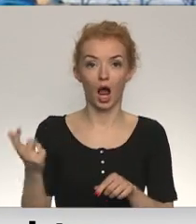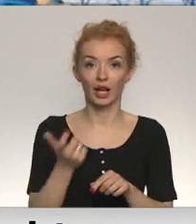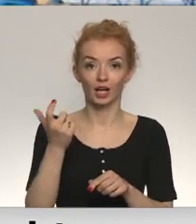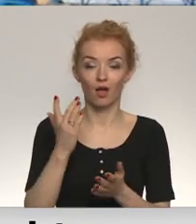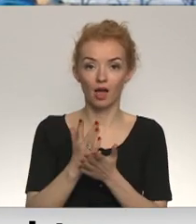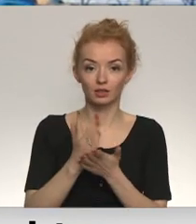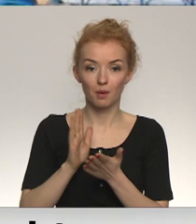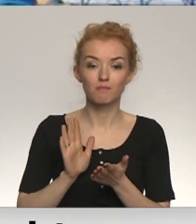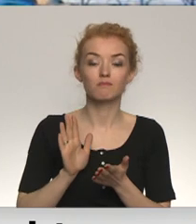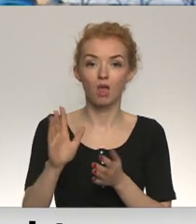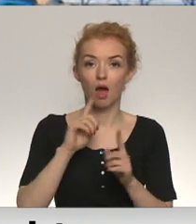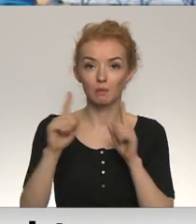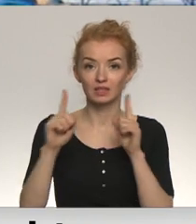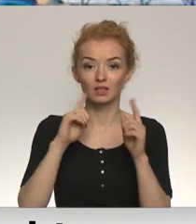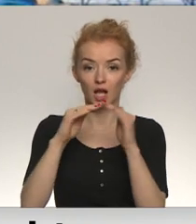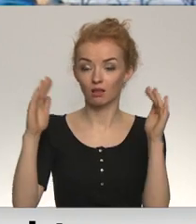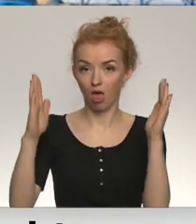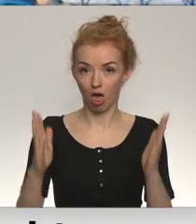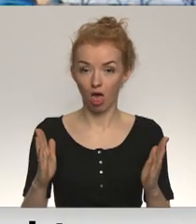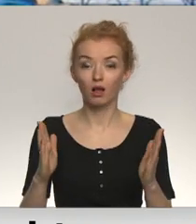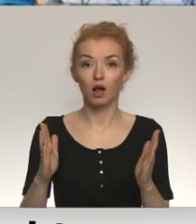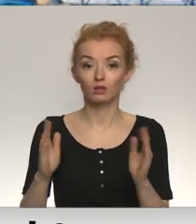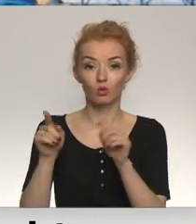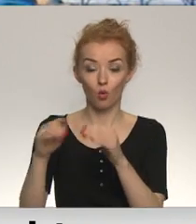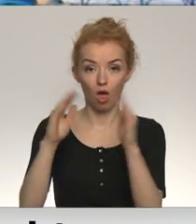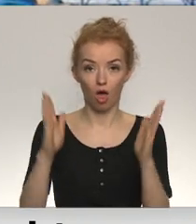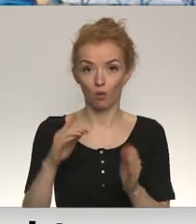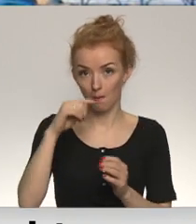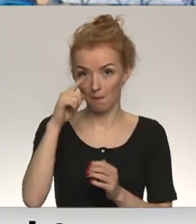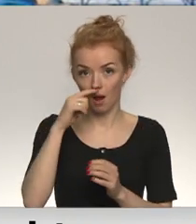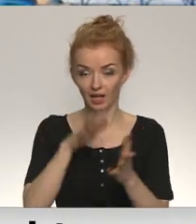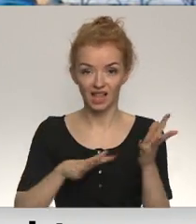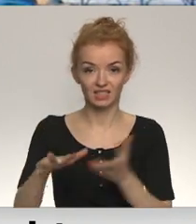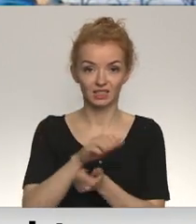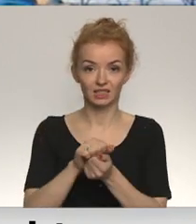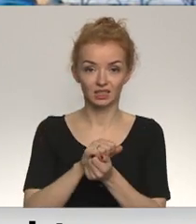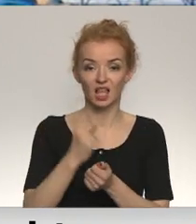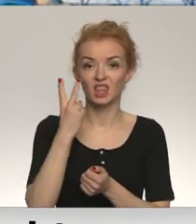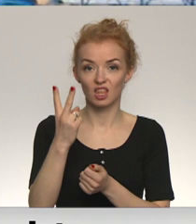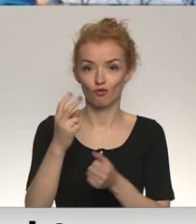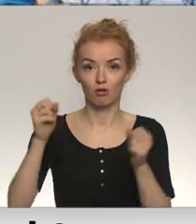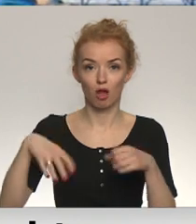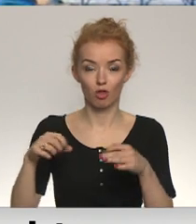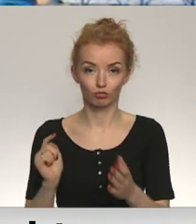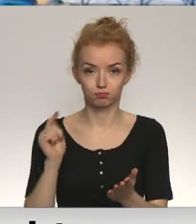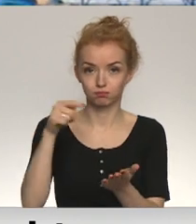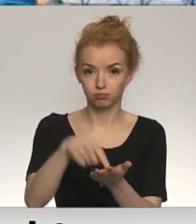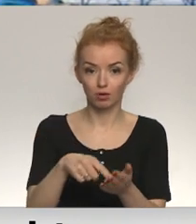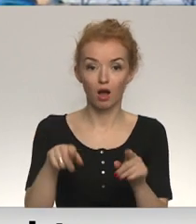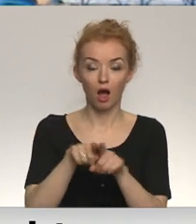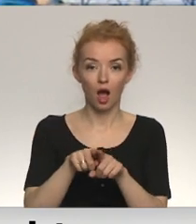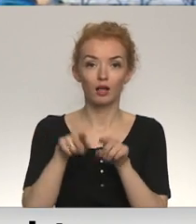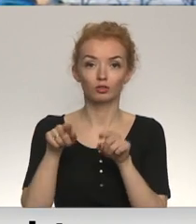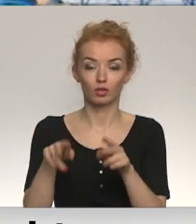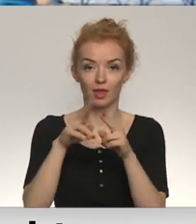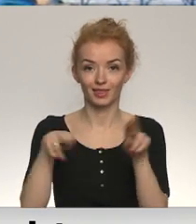apgabala administrācijas sēkas, kas martā tika iznīcināta divu raķešu triecienā. Tāpat arī šeit maidana